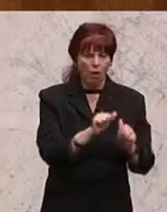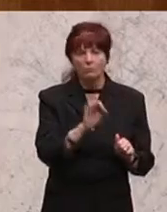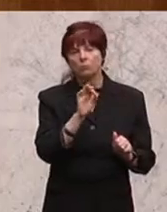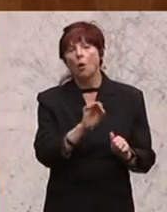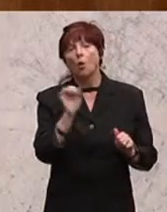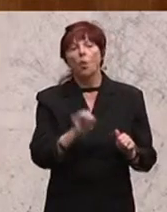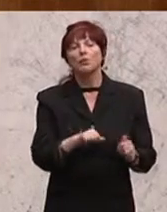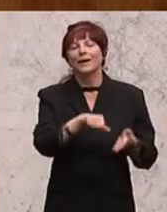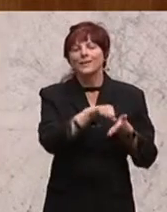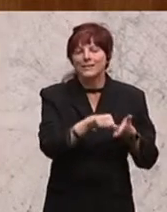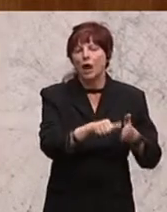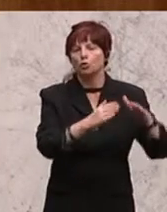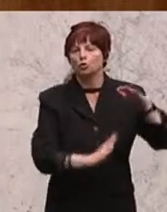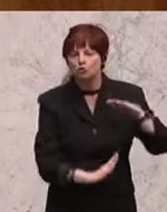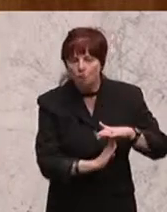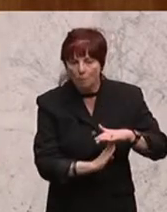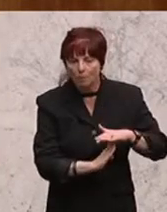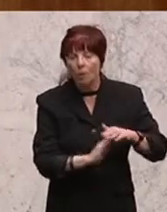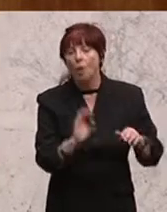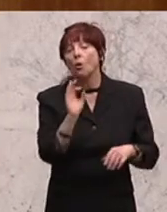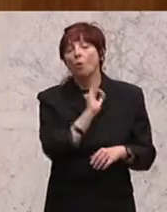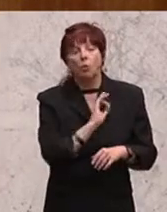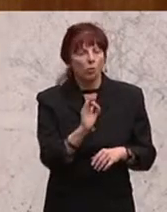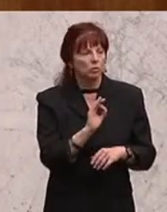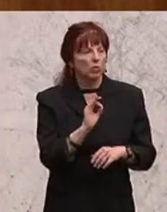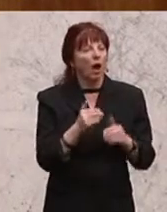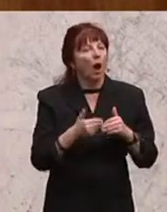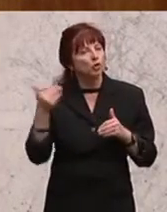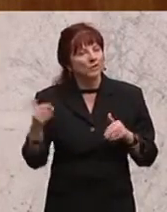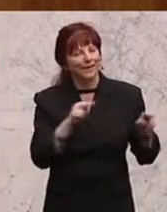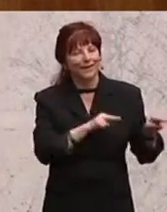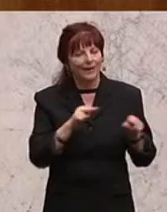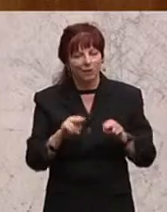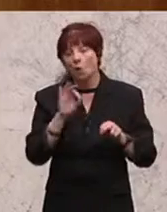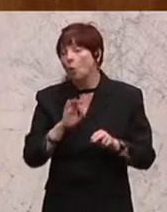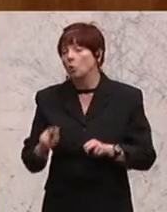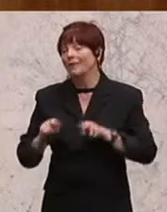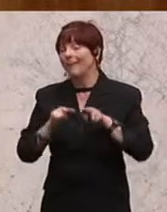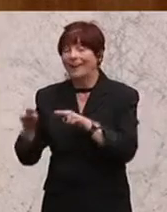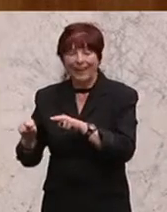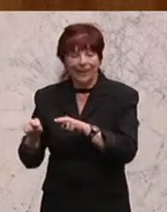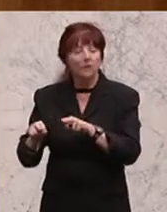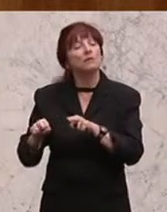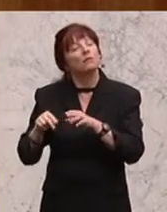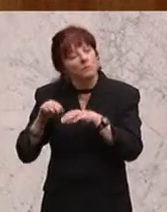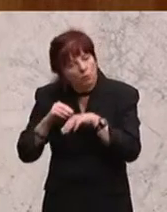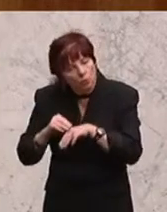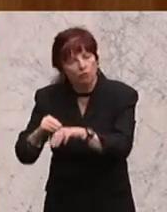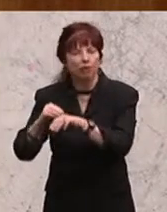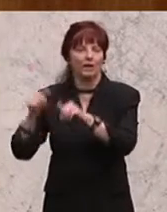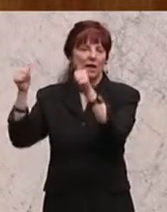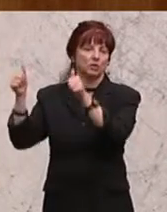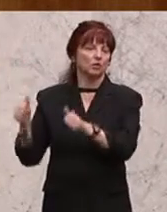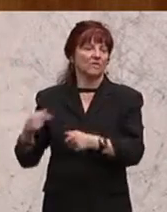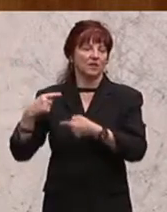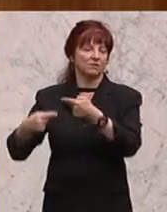Moratorium läuft, oder ob es, also in dem Fall außergerichtlich, oder ob es über das Gericht über ein Insolvenzverfahren. Das